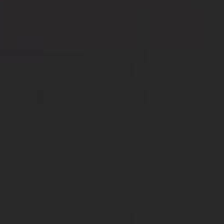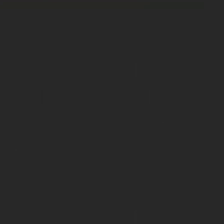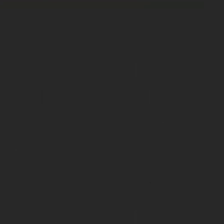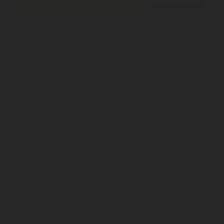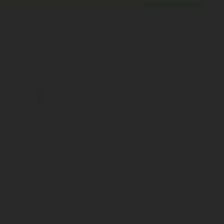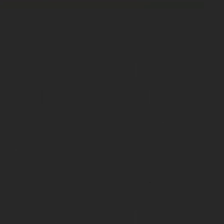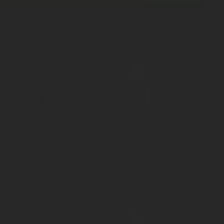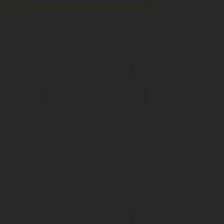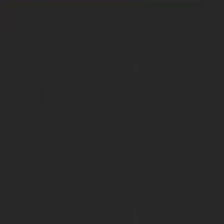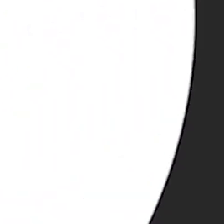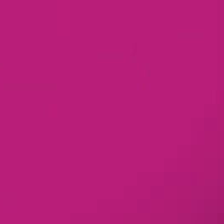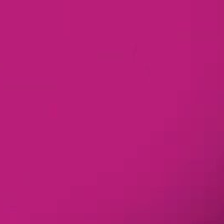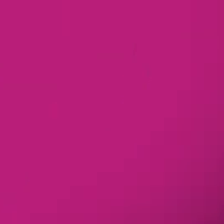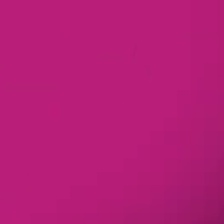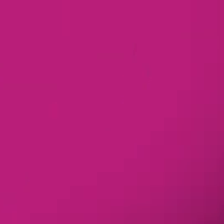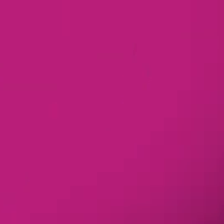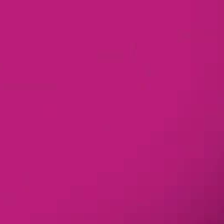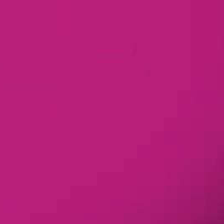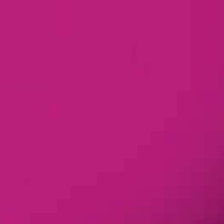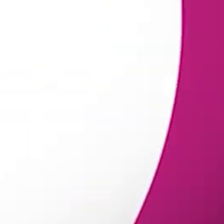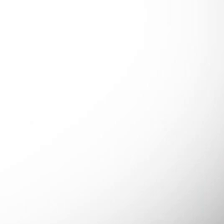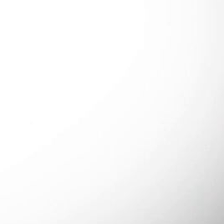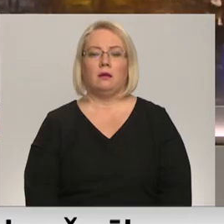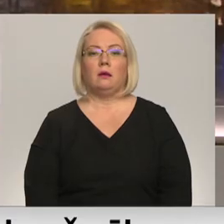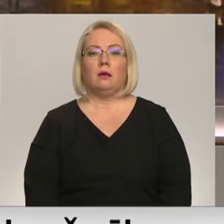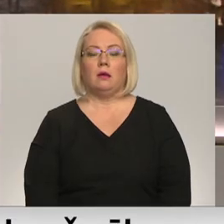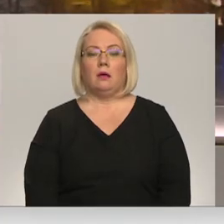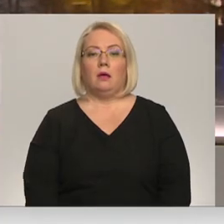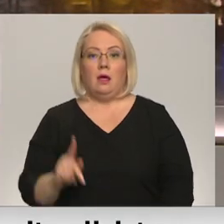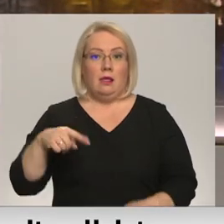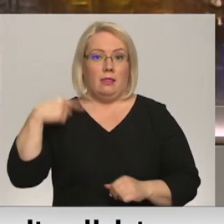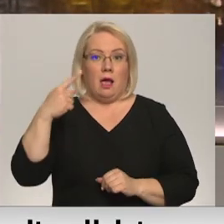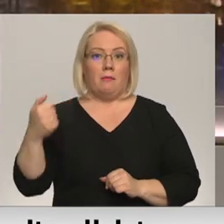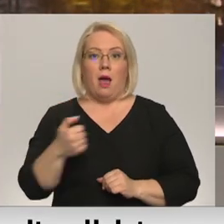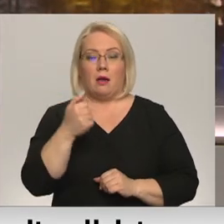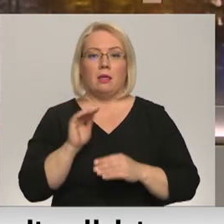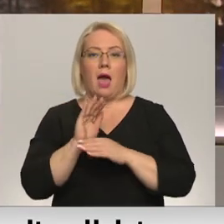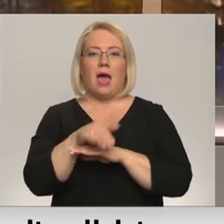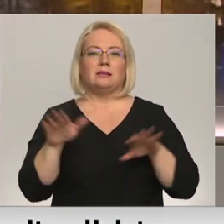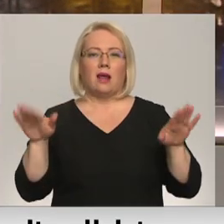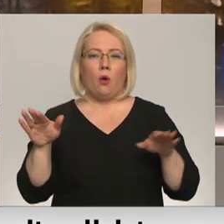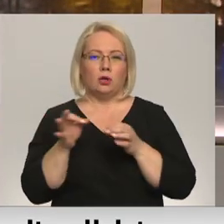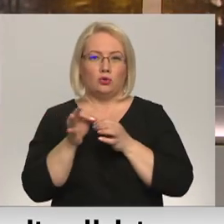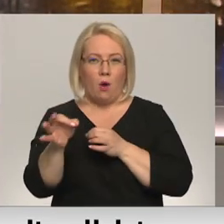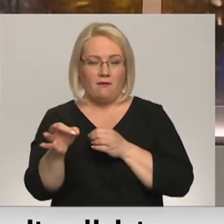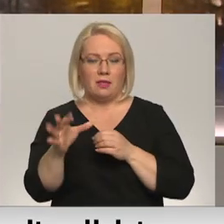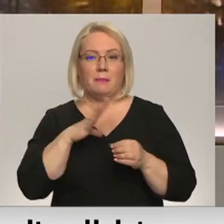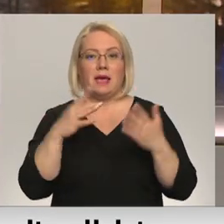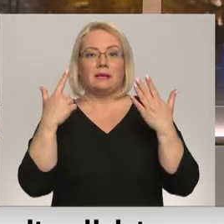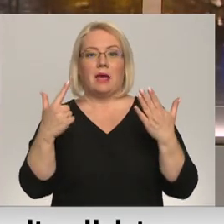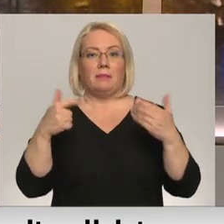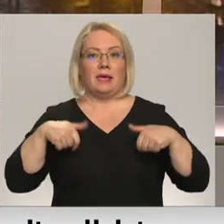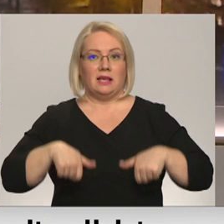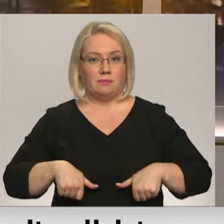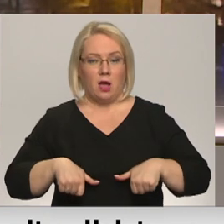Re, visi ēters ir te! Nu nākamā gada aizkrauklis novadā, līdzšanējos septiņu inspektoru vietā,